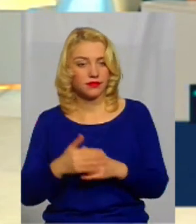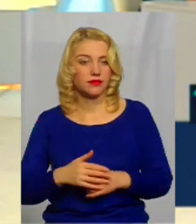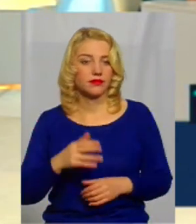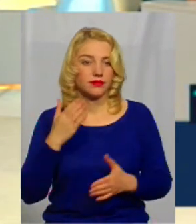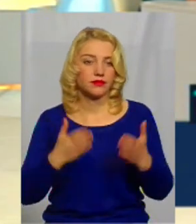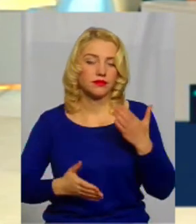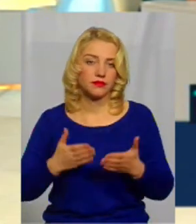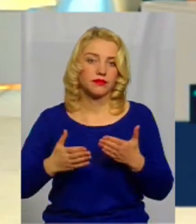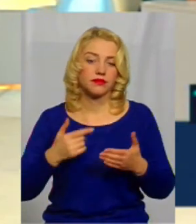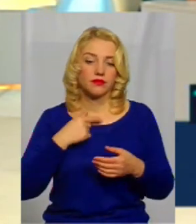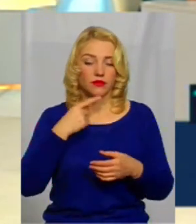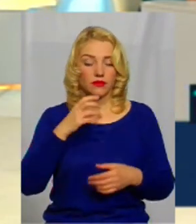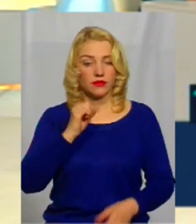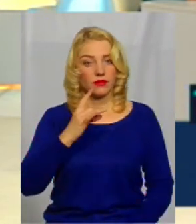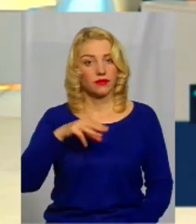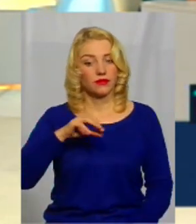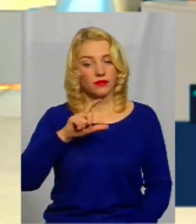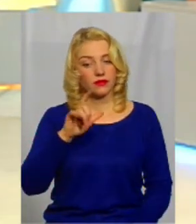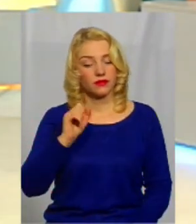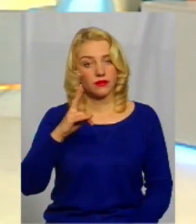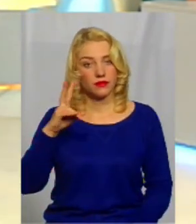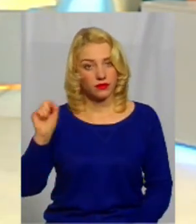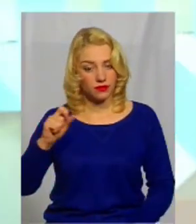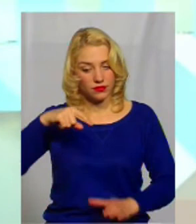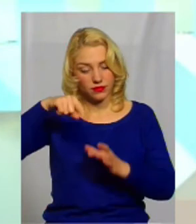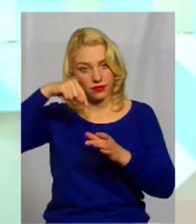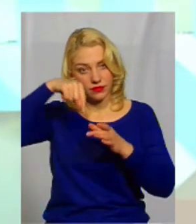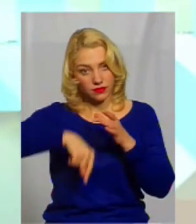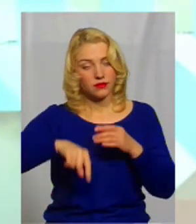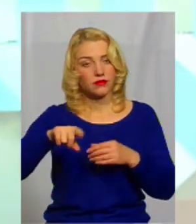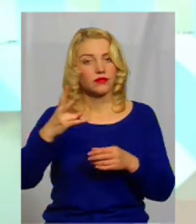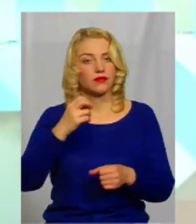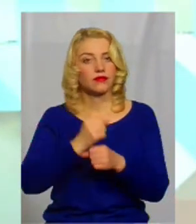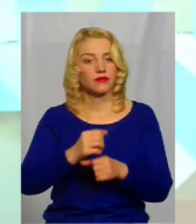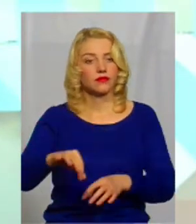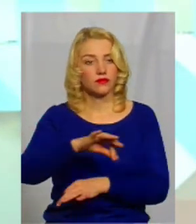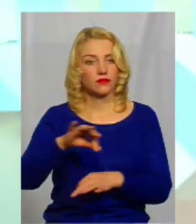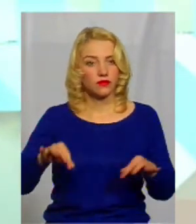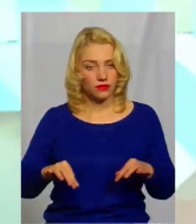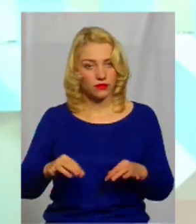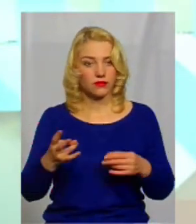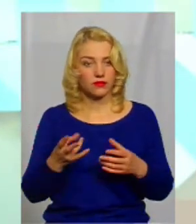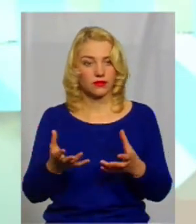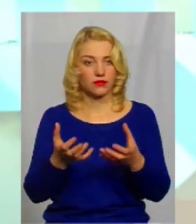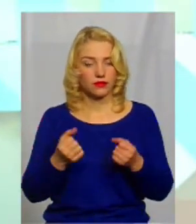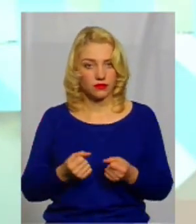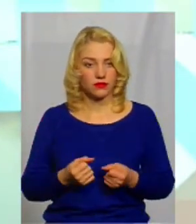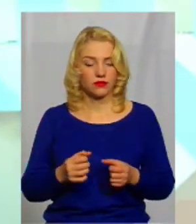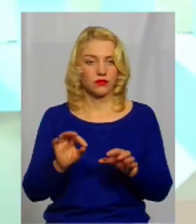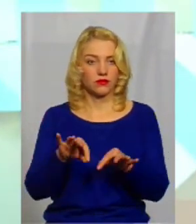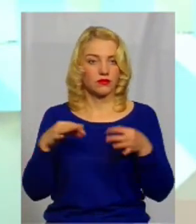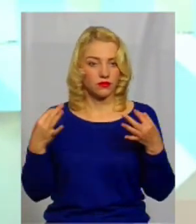ми говоримо про артезіанські свертловини, то там треба робити проєкт так само, отримати відповідні